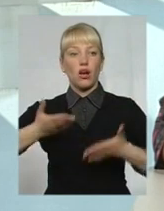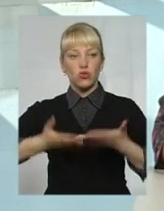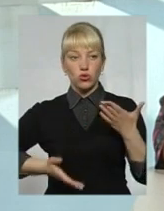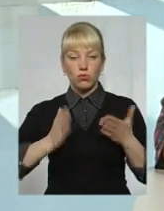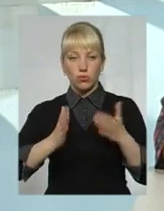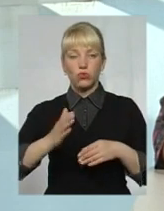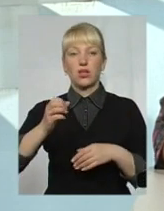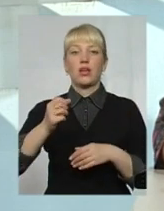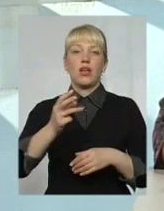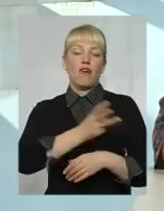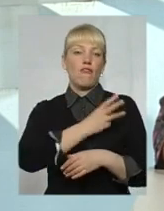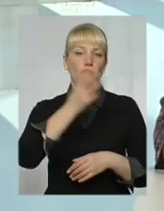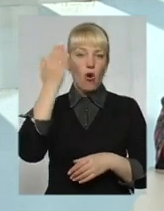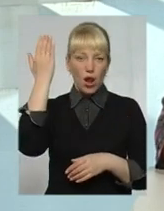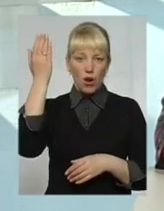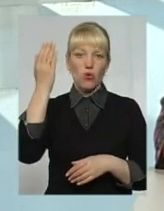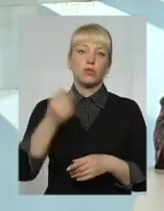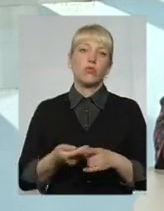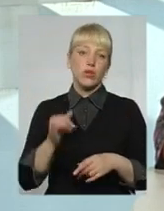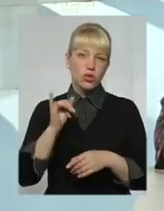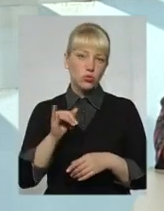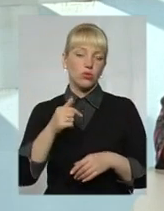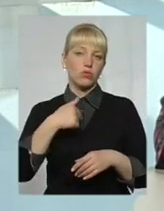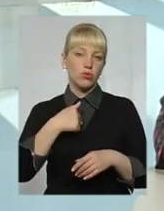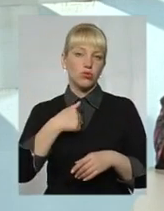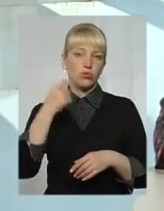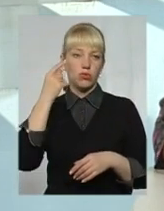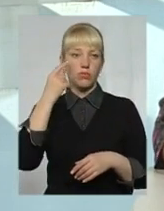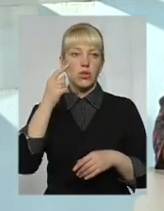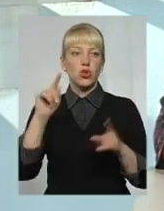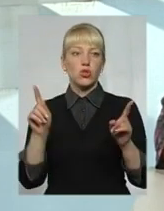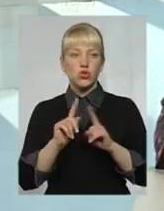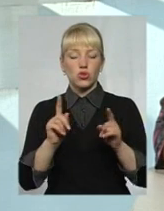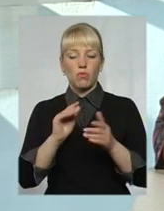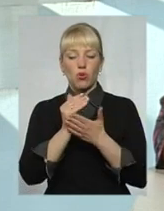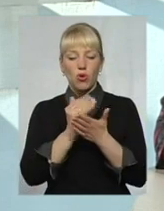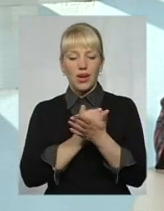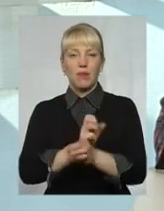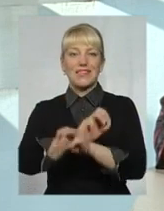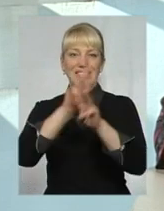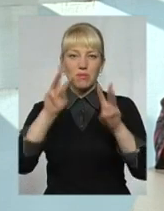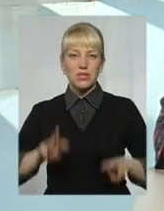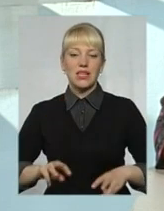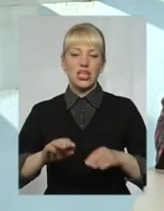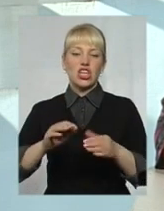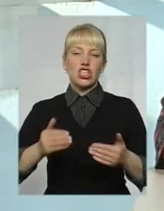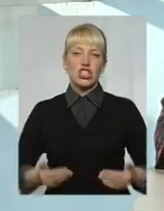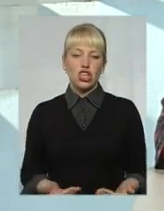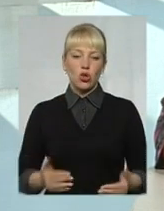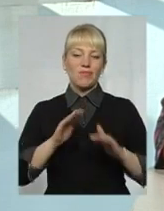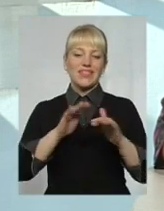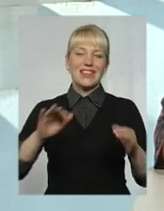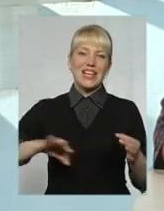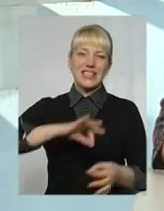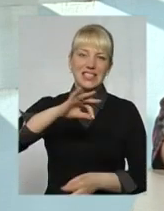воля Господня і все буде гаразд, ми зараз готуємо велику програму забезпечення житлом дітей-серіт та осіб